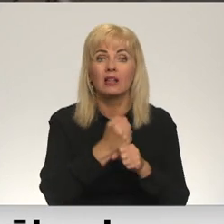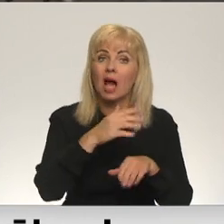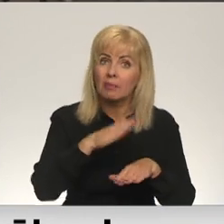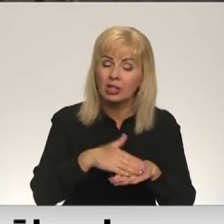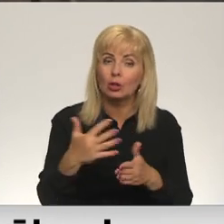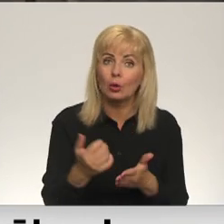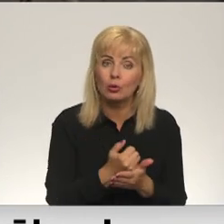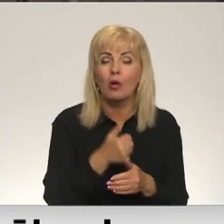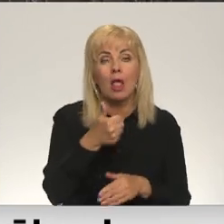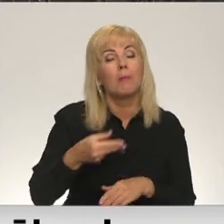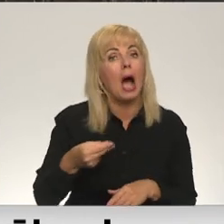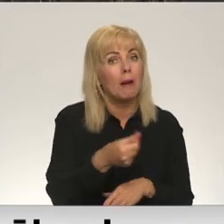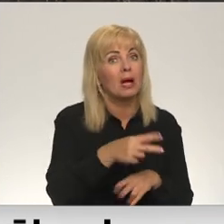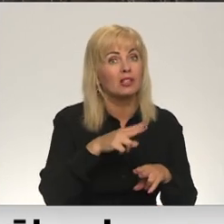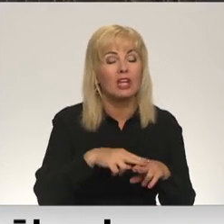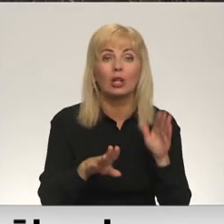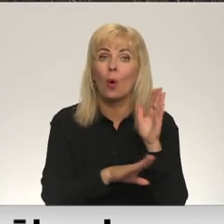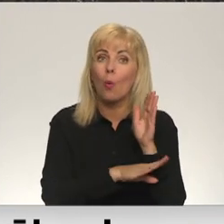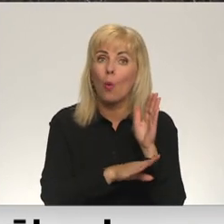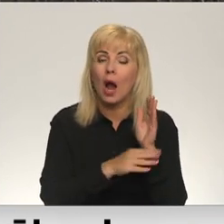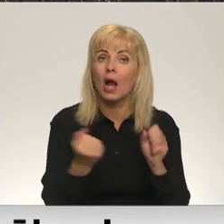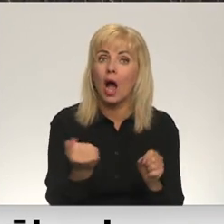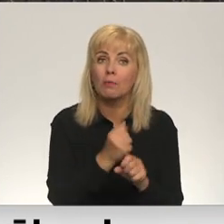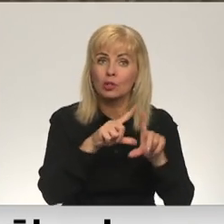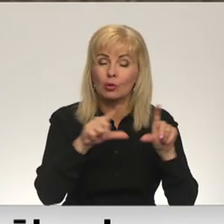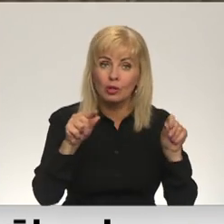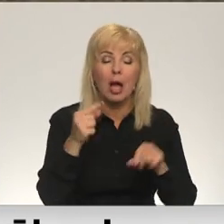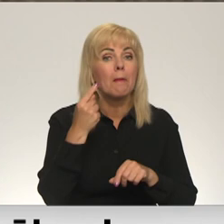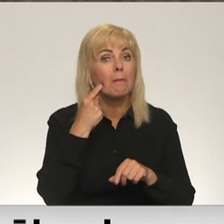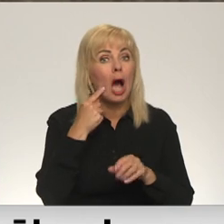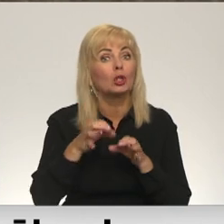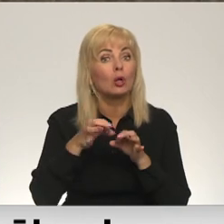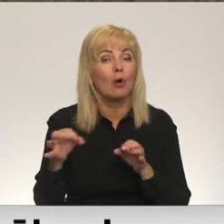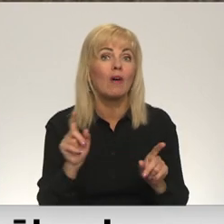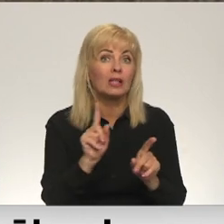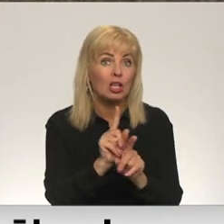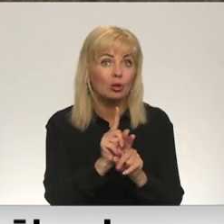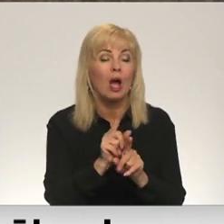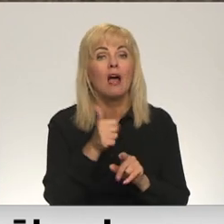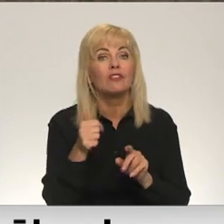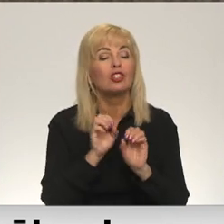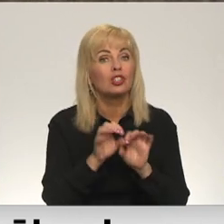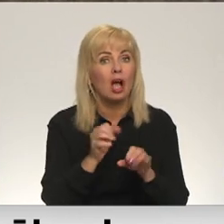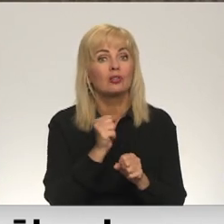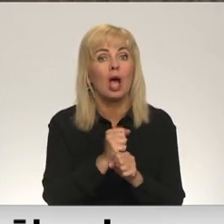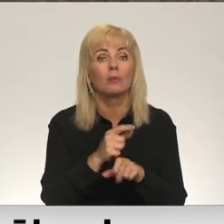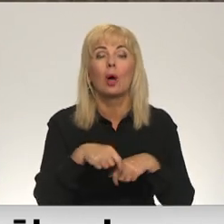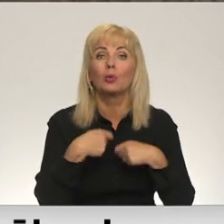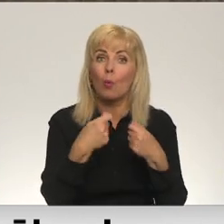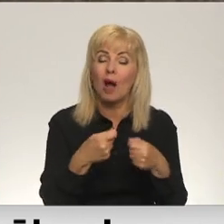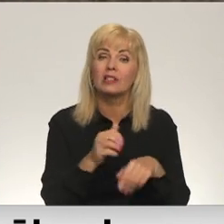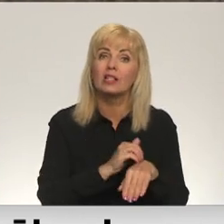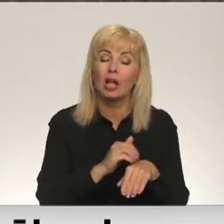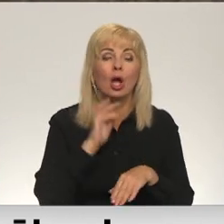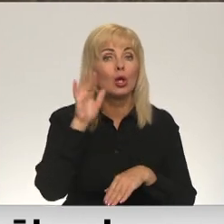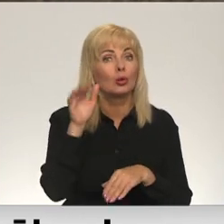iegūstot labi apmaksātu vietu, ko kaps strādas uzņēmumā Madonas novadā. Taču, kad tiekamies, viņš stāsta, ka darbs radīs stresu un turpmāk